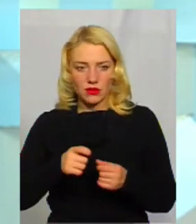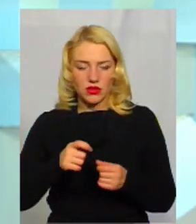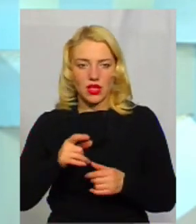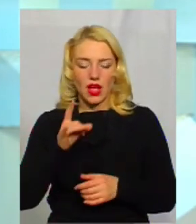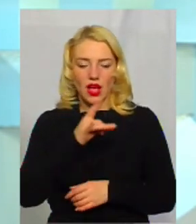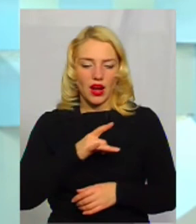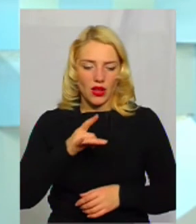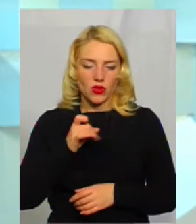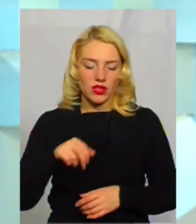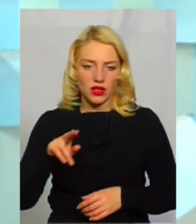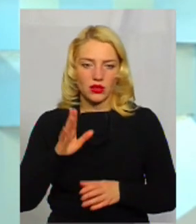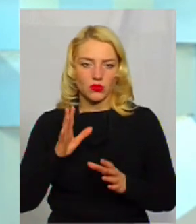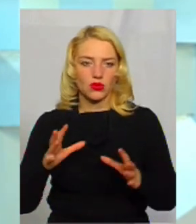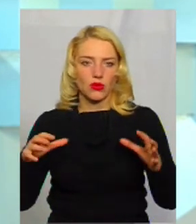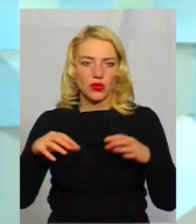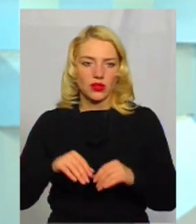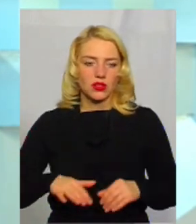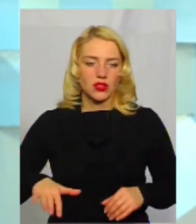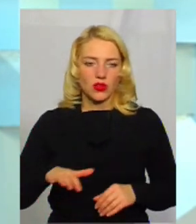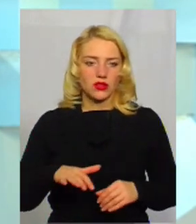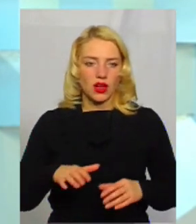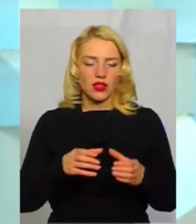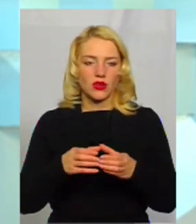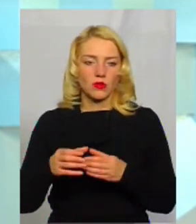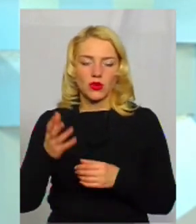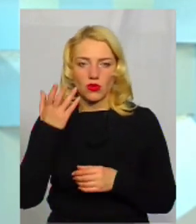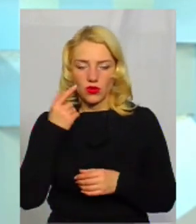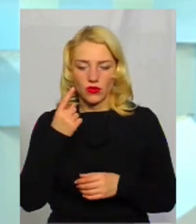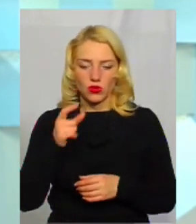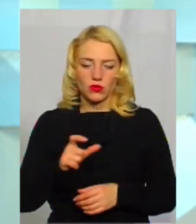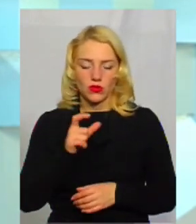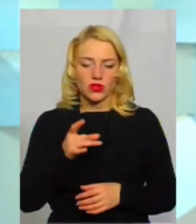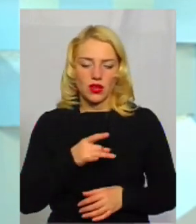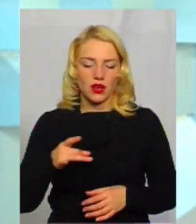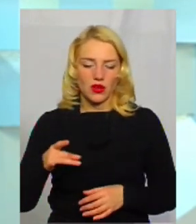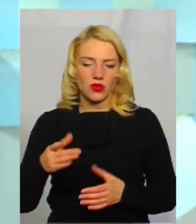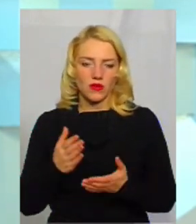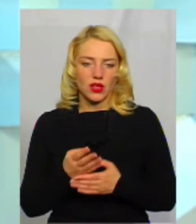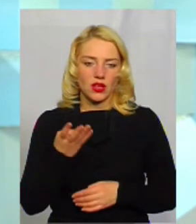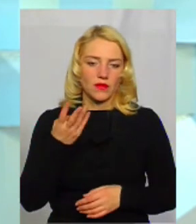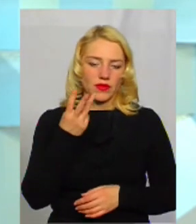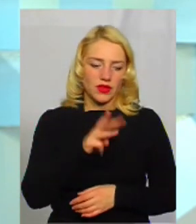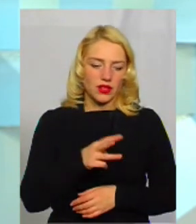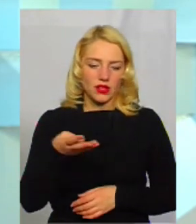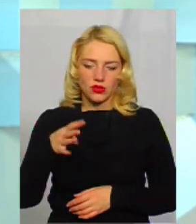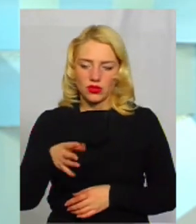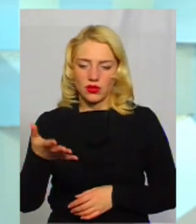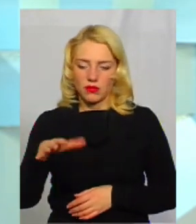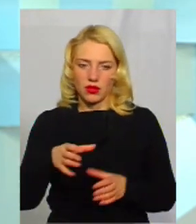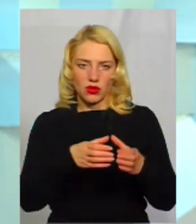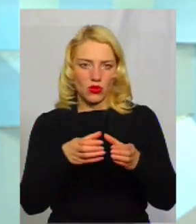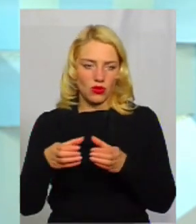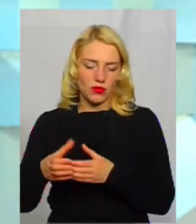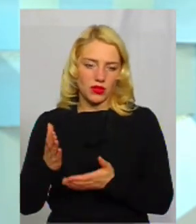а будуть тільки об'єднані територіальні громади, і коли в одному із районів є 3-4-5 громад. Ми маємо такий